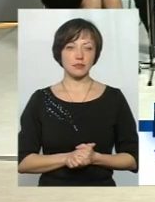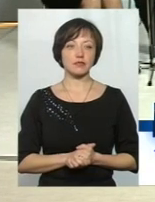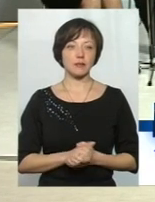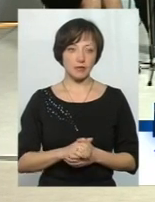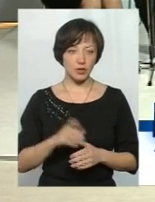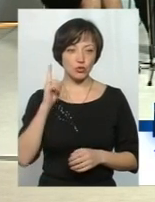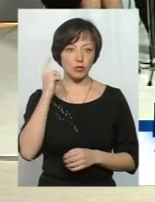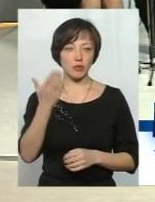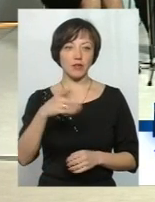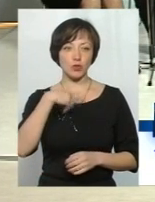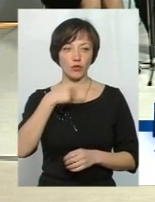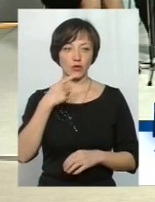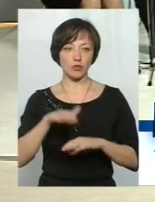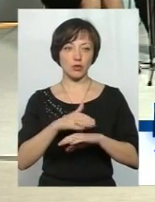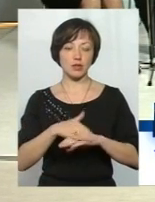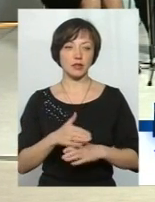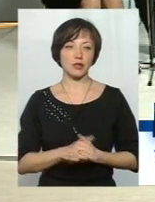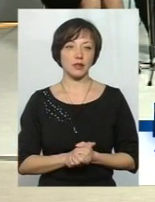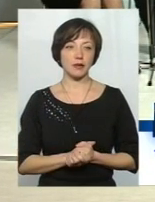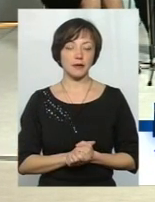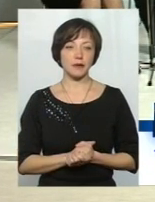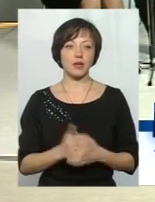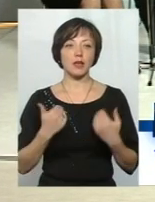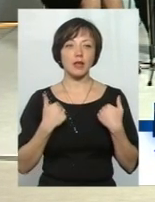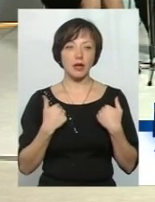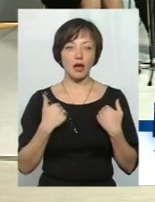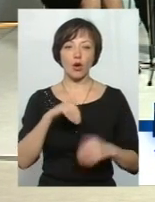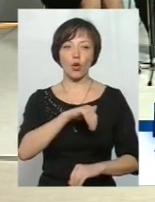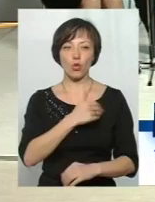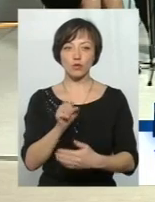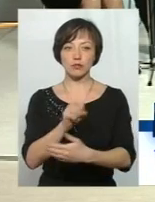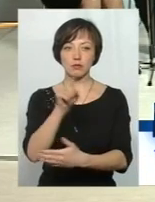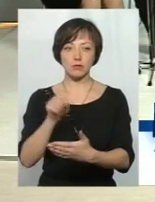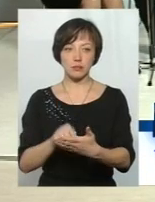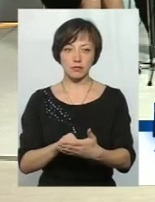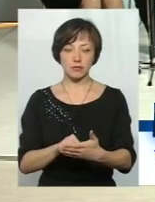Ми вас чуємо говоріть. Алло, я хочу давати таке питання.